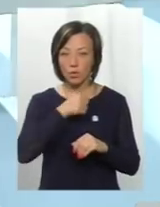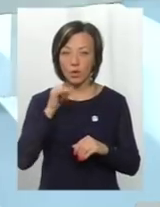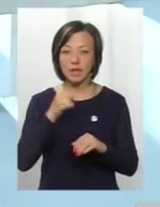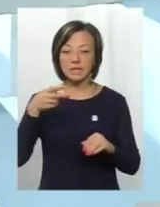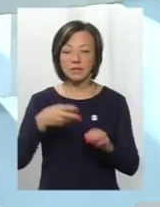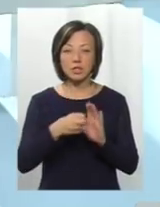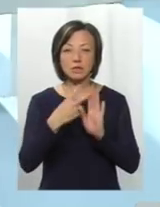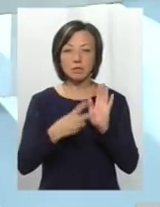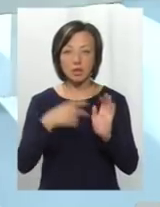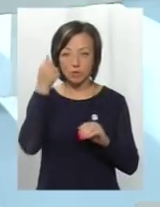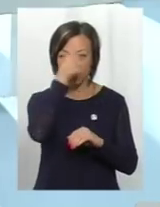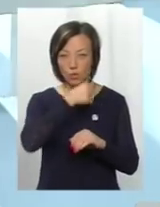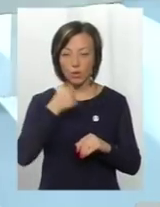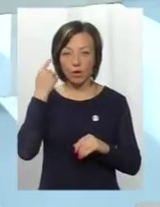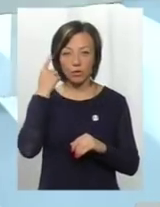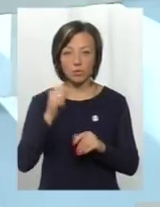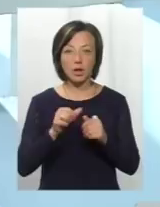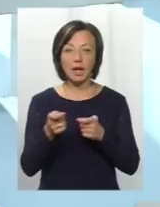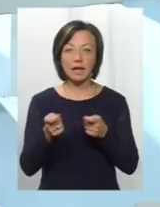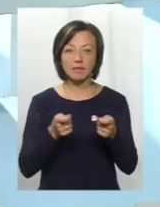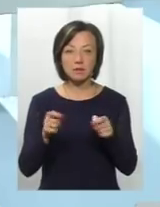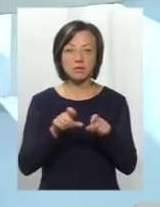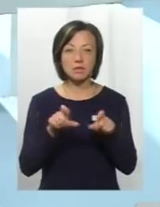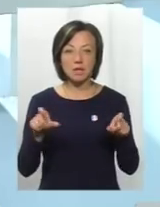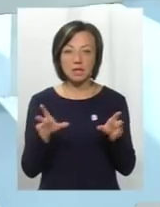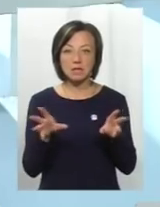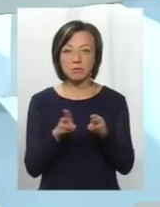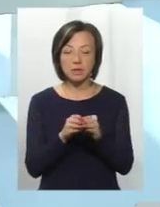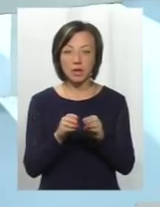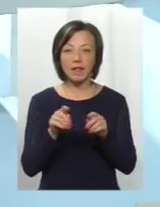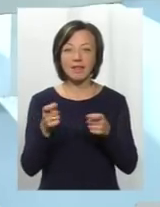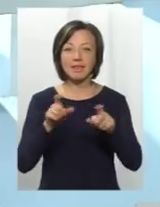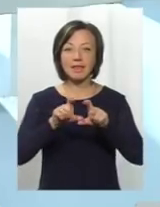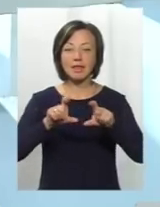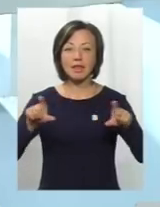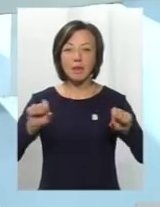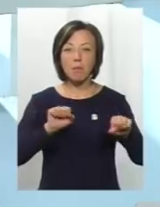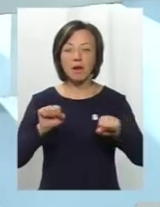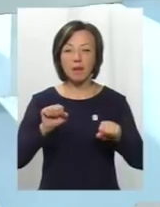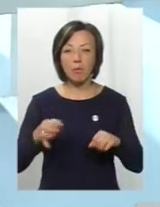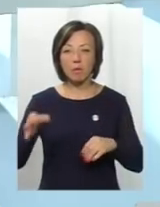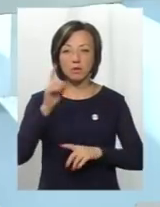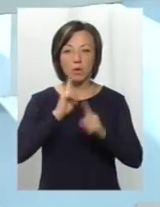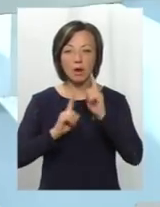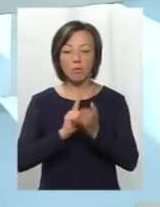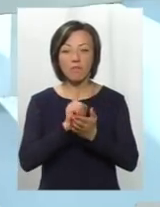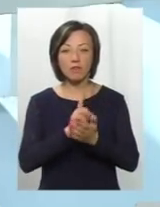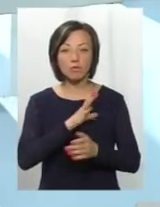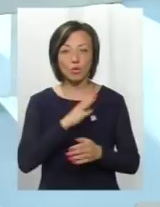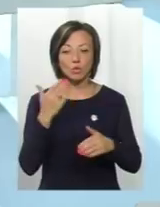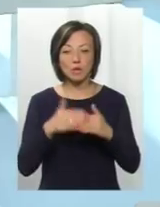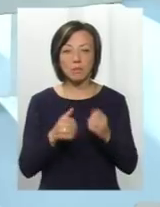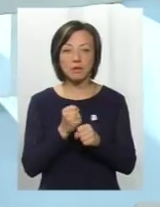2017 року, я думаю, що керівництво закладу спільно з департаментом і обласною радою повинно було вже